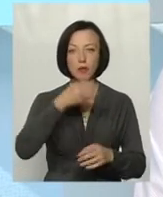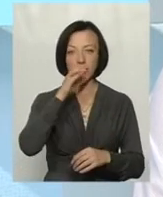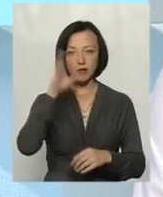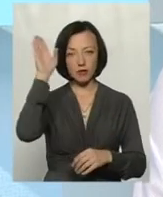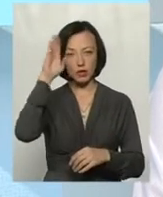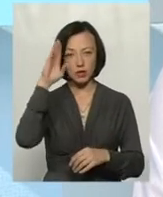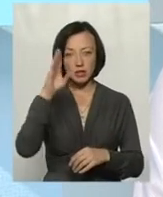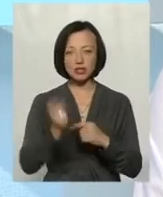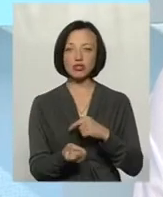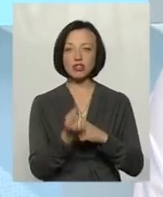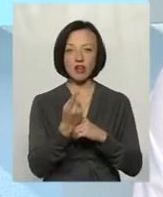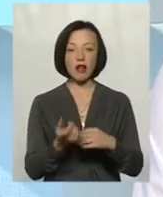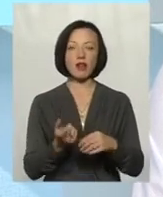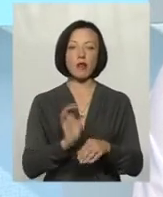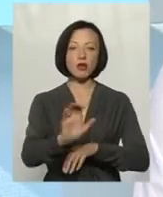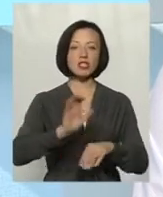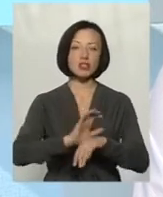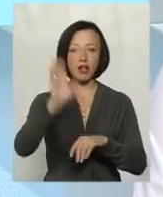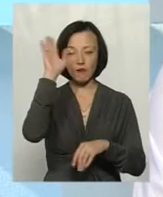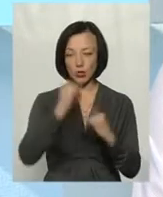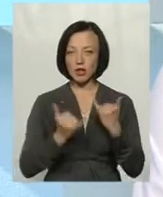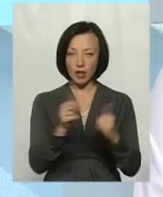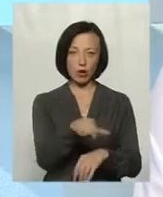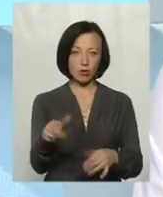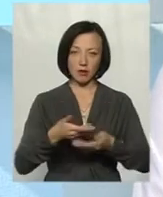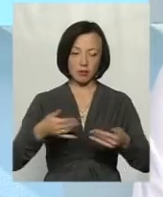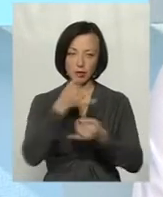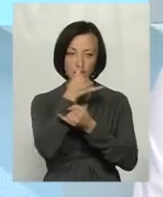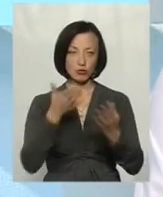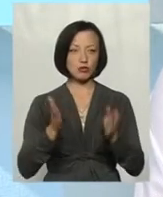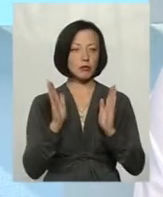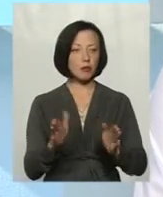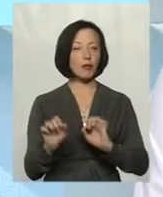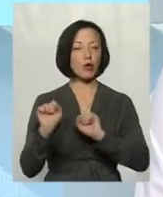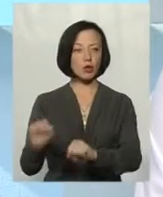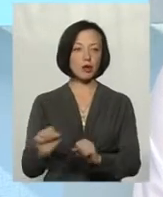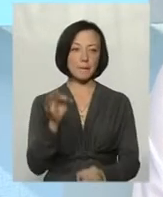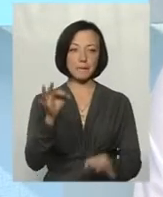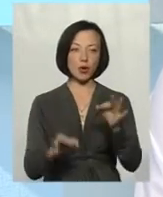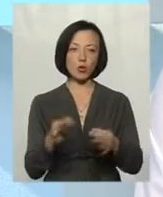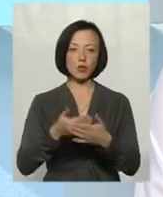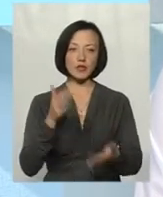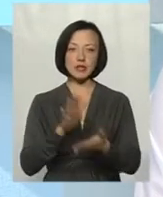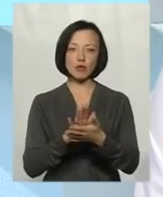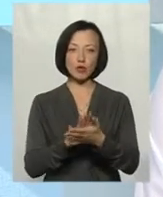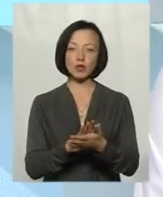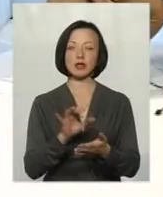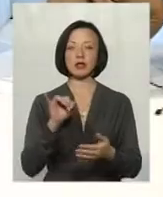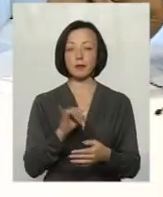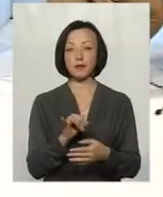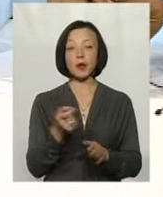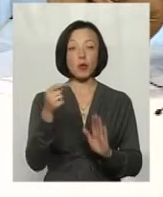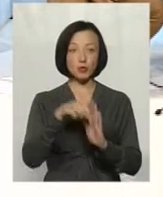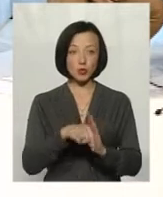водозаборів, джерелого допостачання для людей ми не можемо. Ми лише охороняємо природу від забруднення і від вичерпання. По